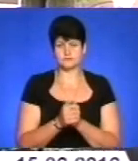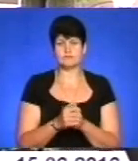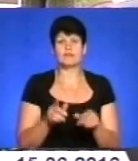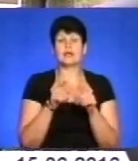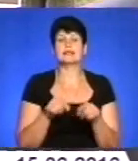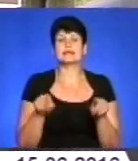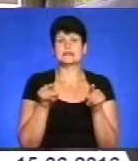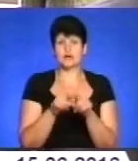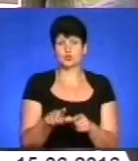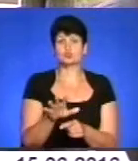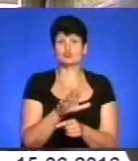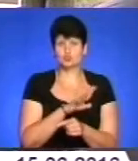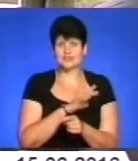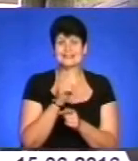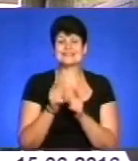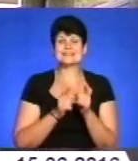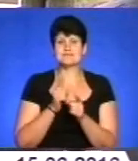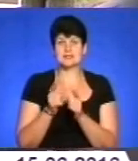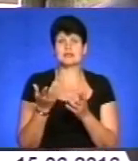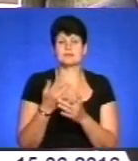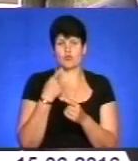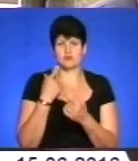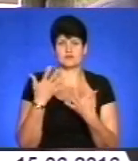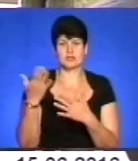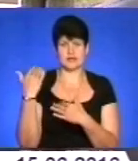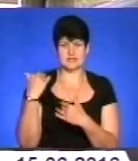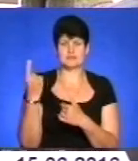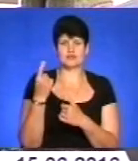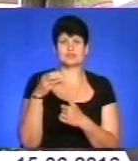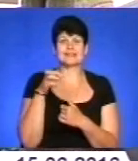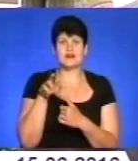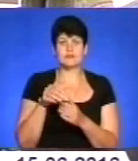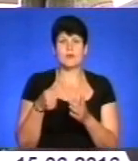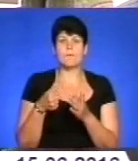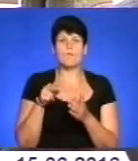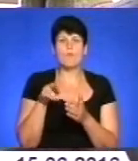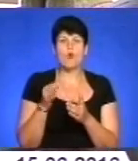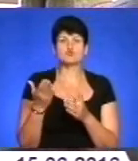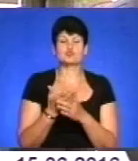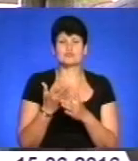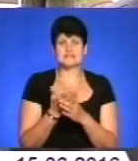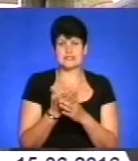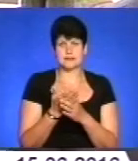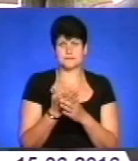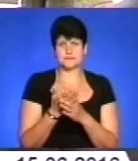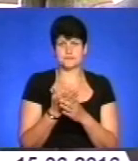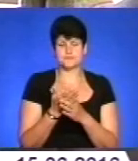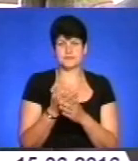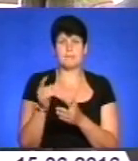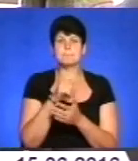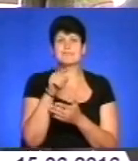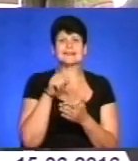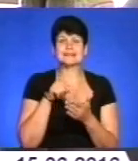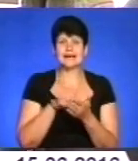Також були зміни, але які ми говорили раніше, це з 1 травня по субсидіях, тобто питання